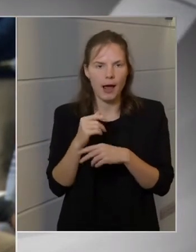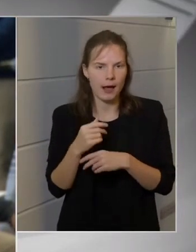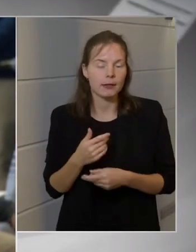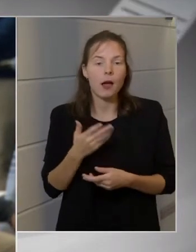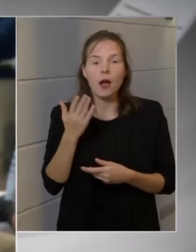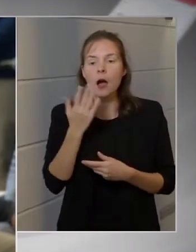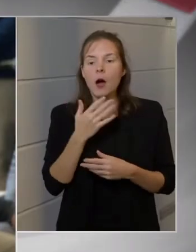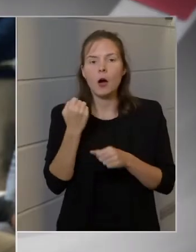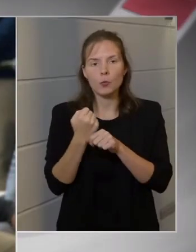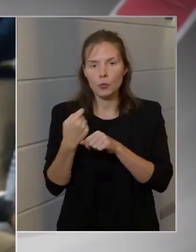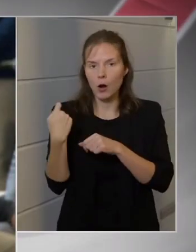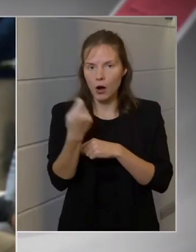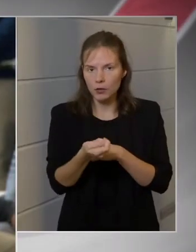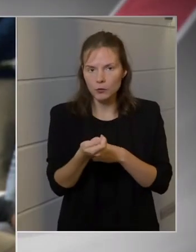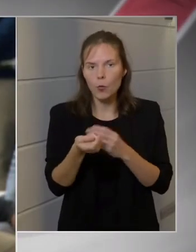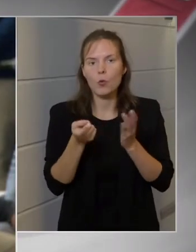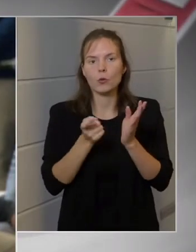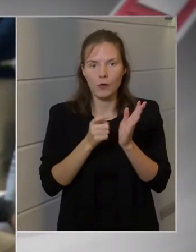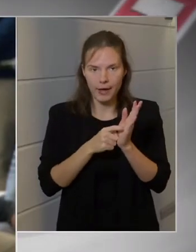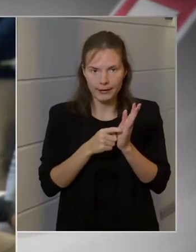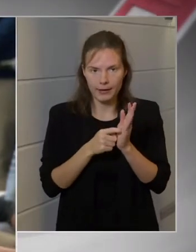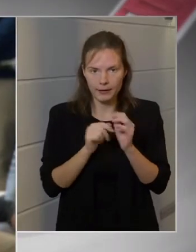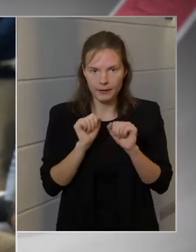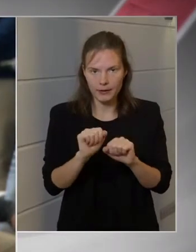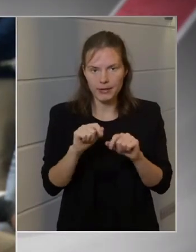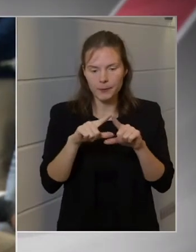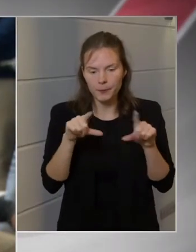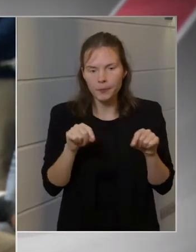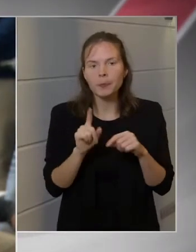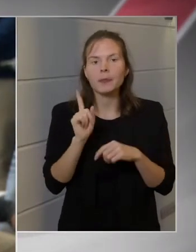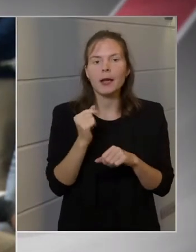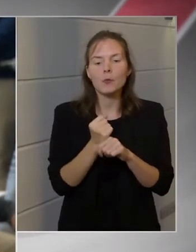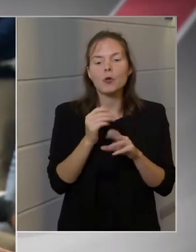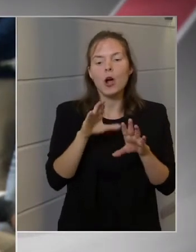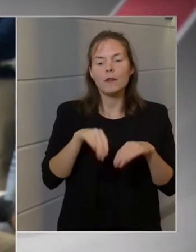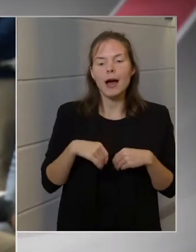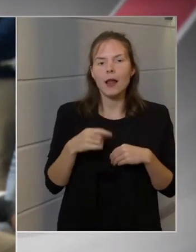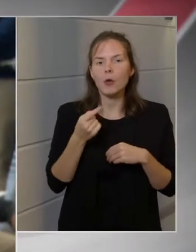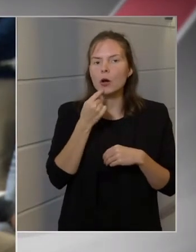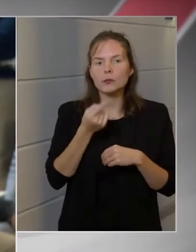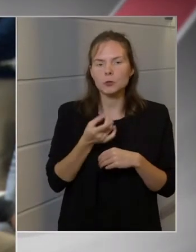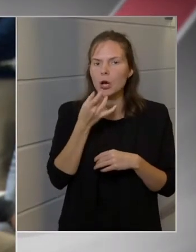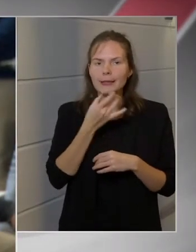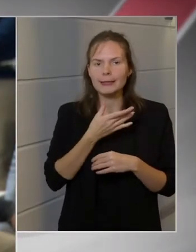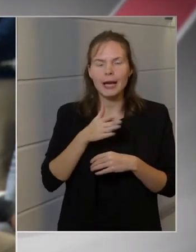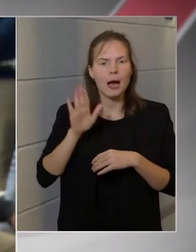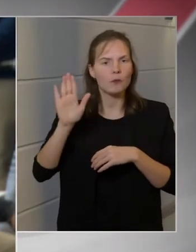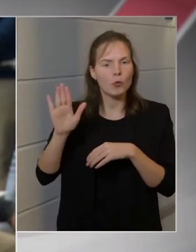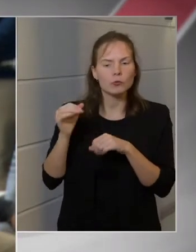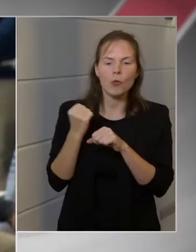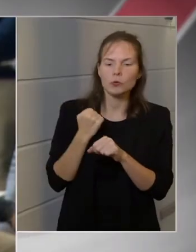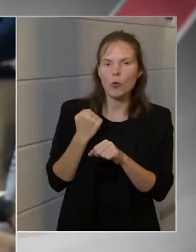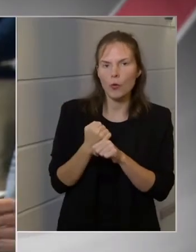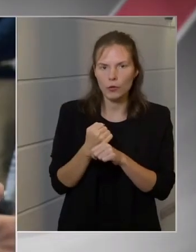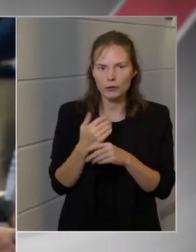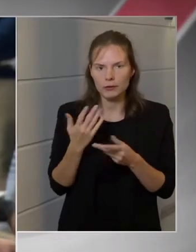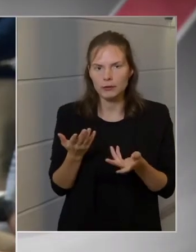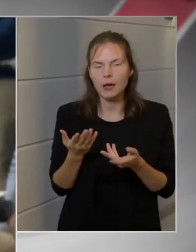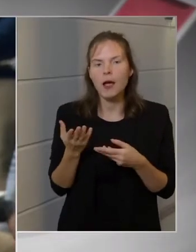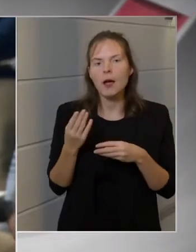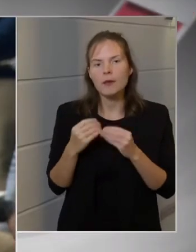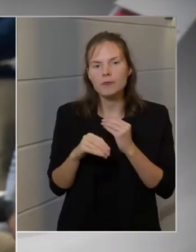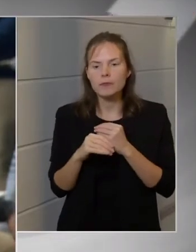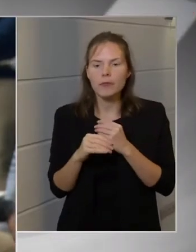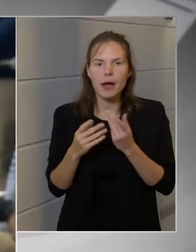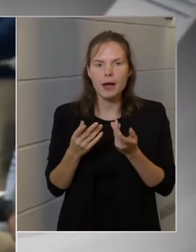munkavállalójától a védettségigazolványt, de az illető munkavállaló azt mondja, hogy inkább home office-ba szeretnék menni, hiszen